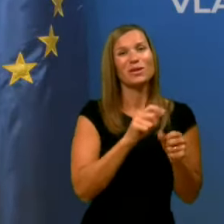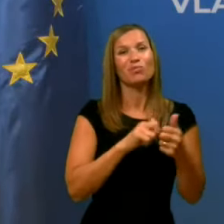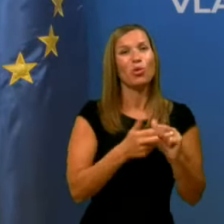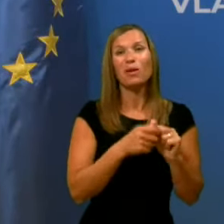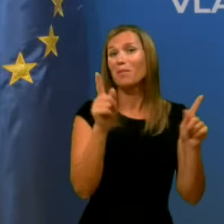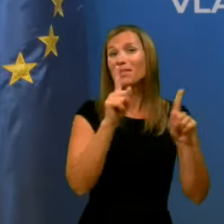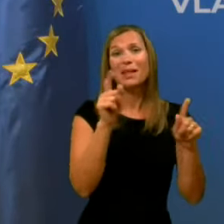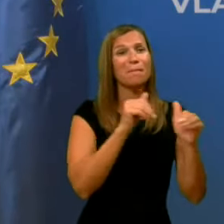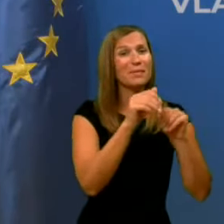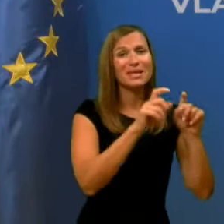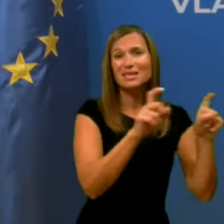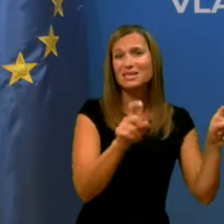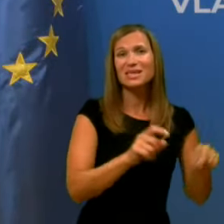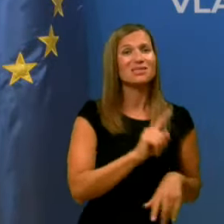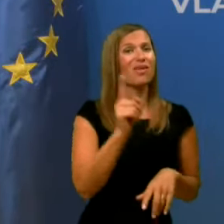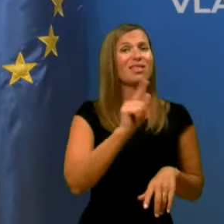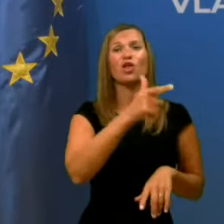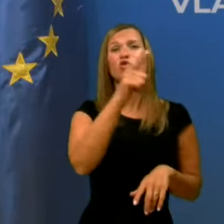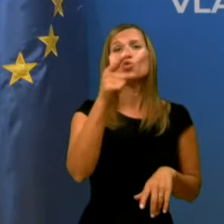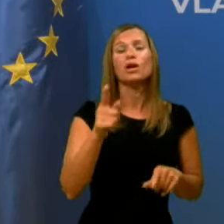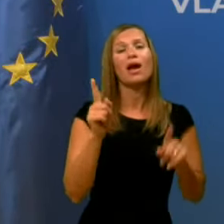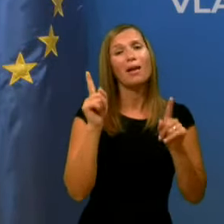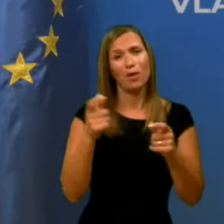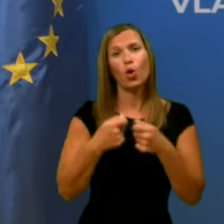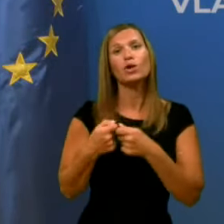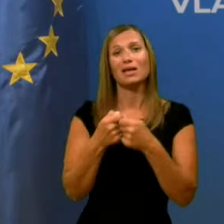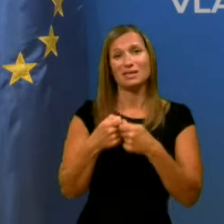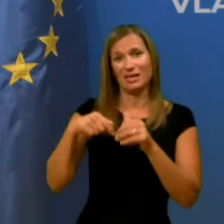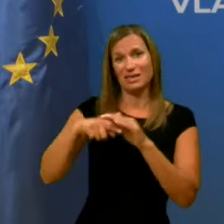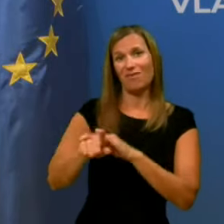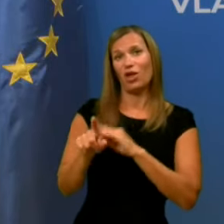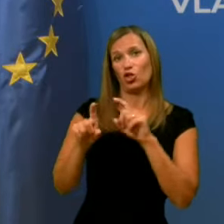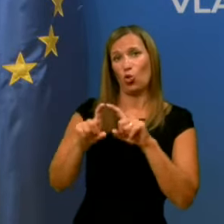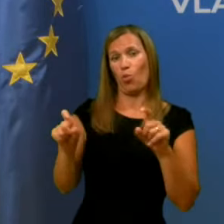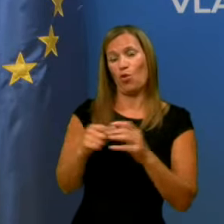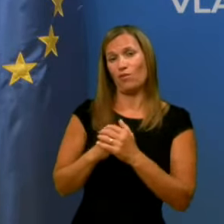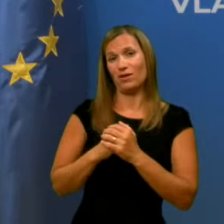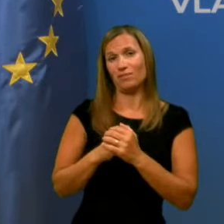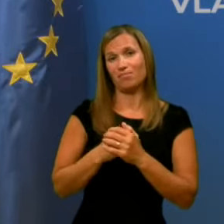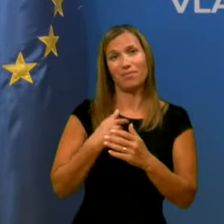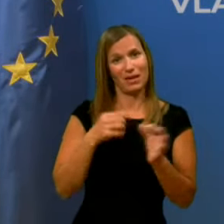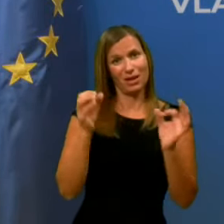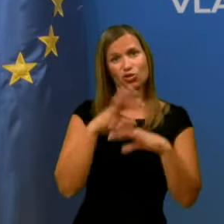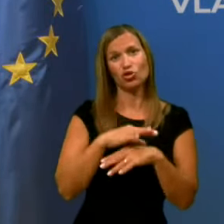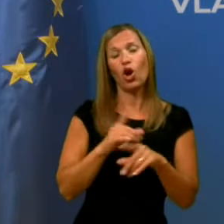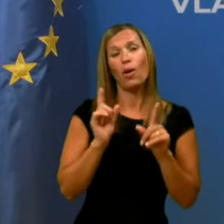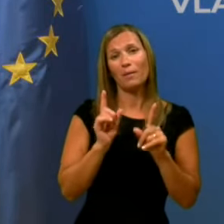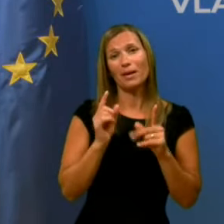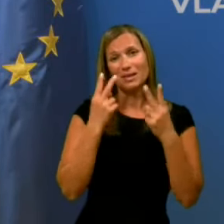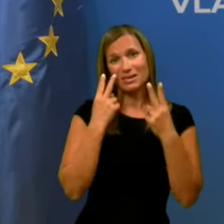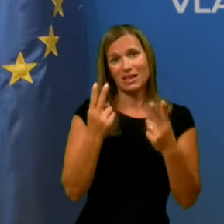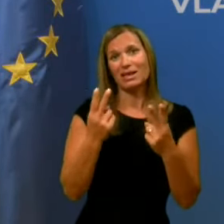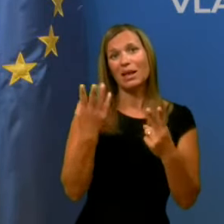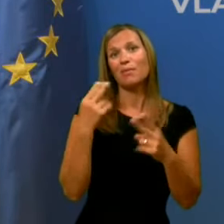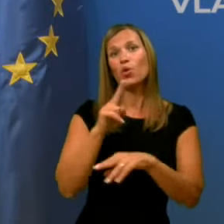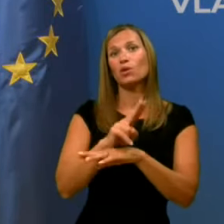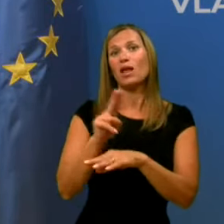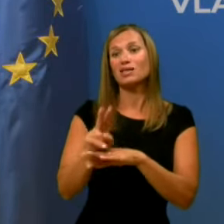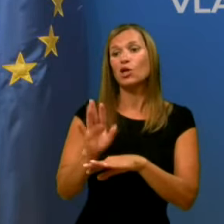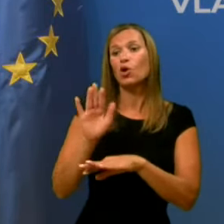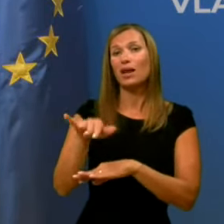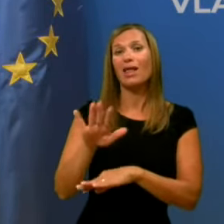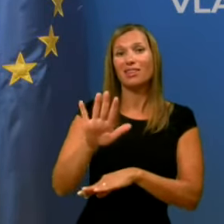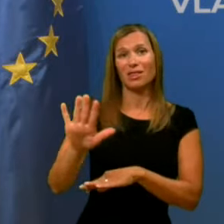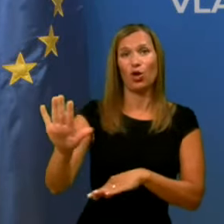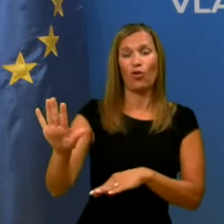ministerstva, ne ostalih, ampak je to organizacija v domovih. Menje žal. Ampak očitno je bil nadzor nad njihovim